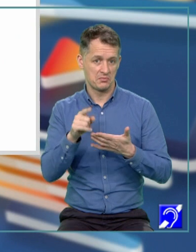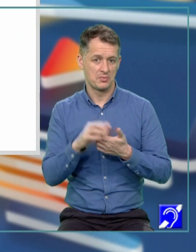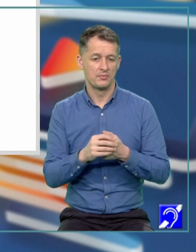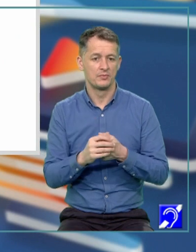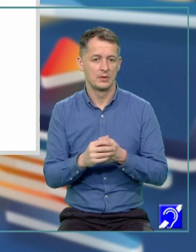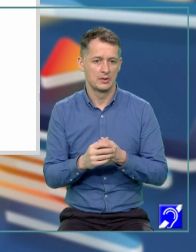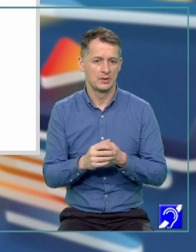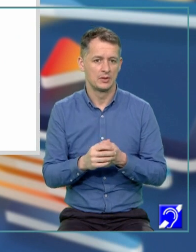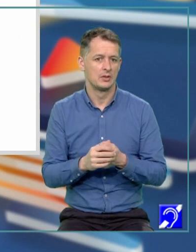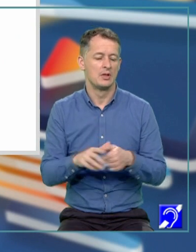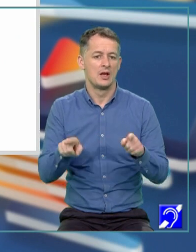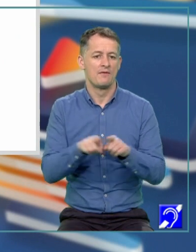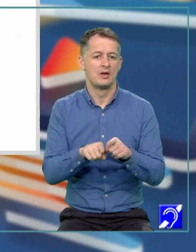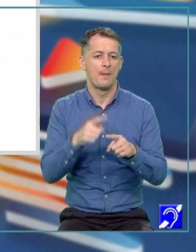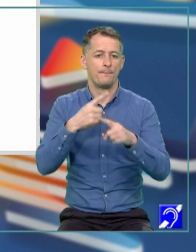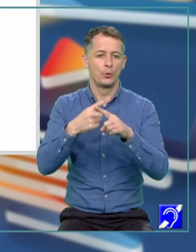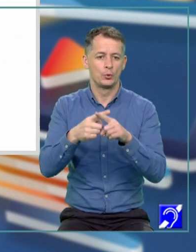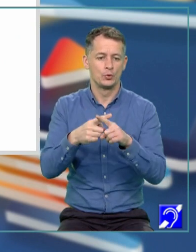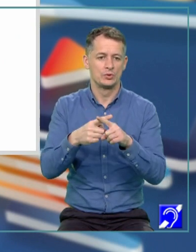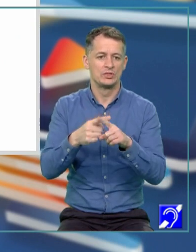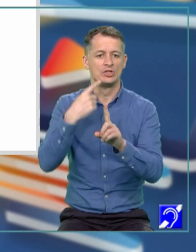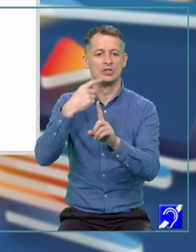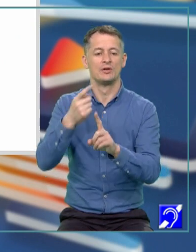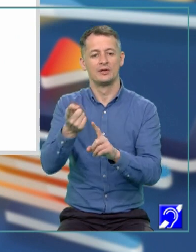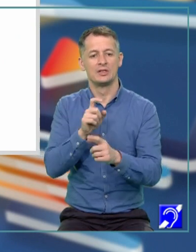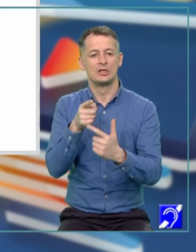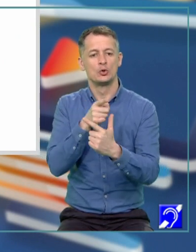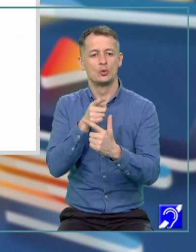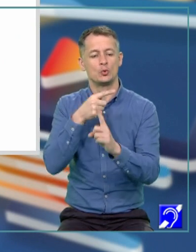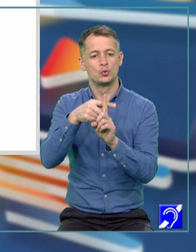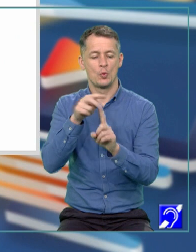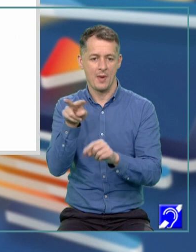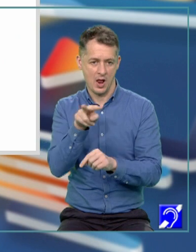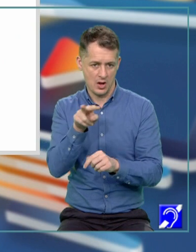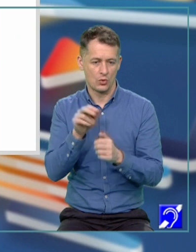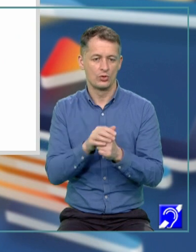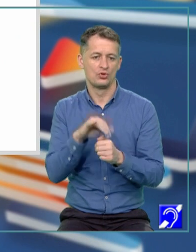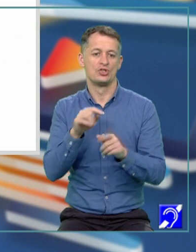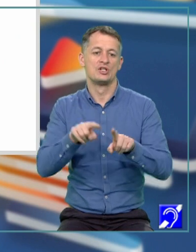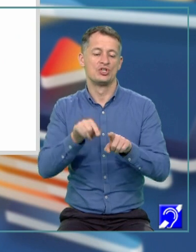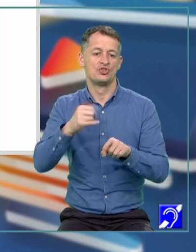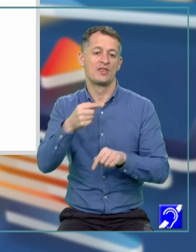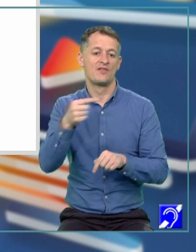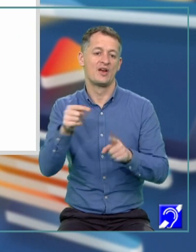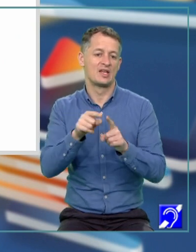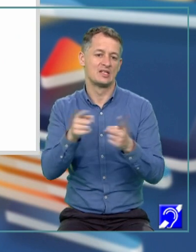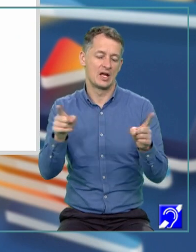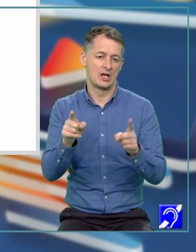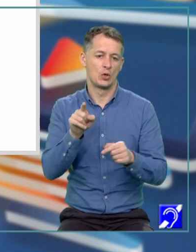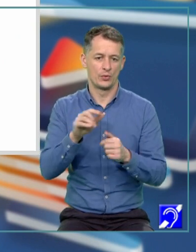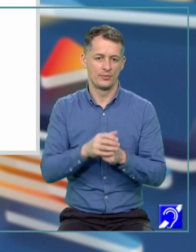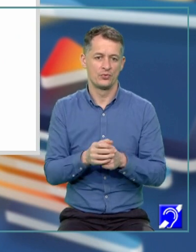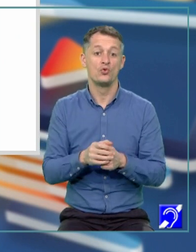pătrate ca produsul dintre suma lor și diferența acestora. Deci vom avea